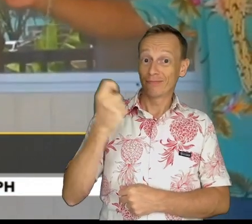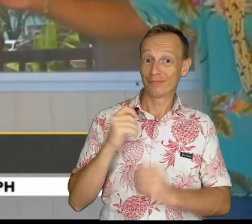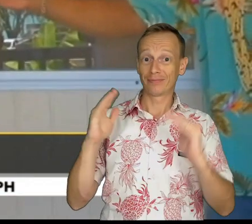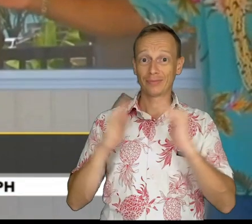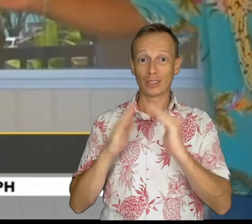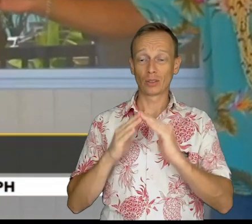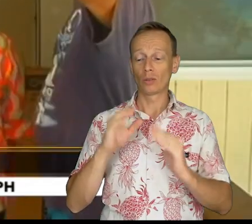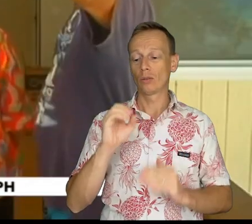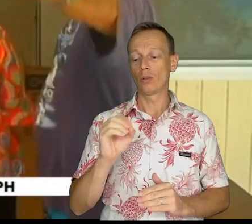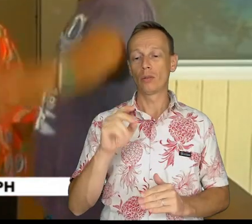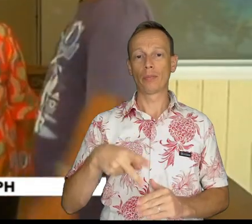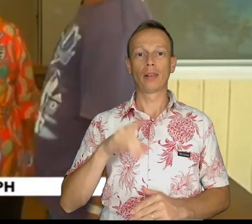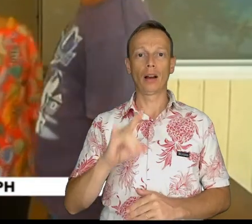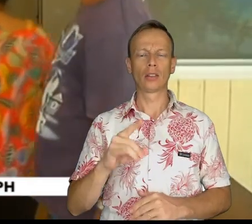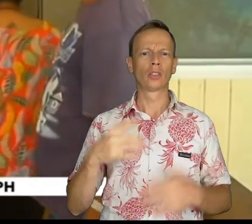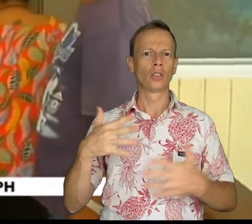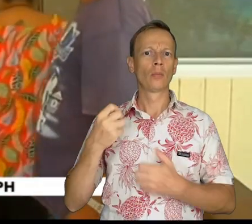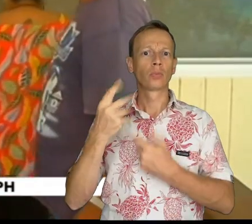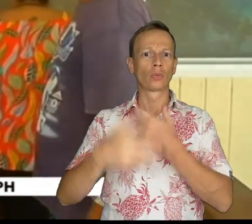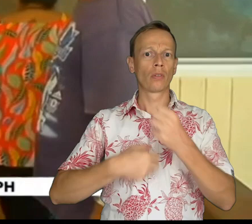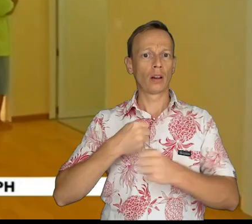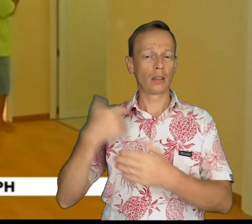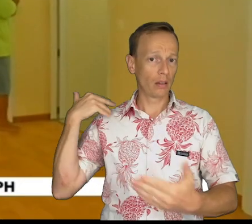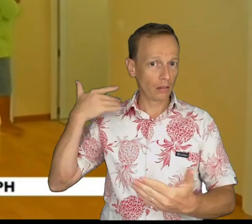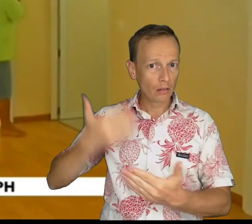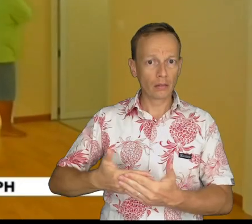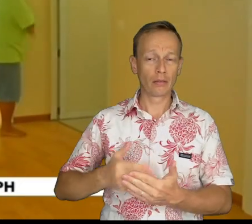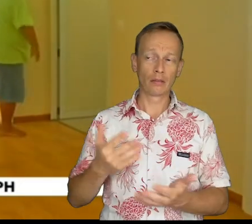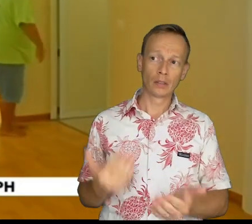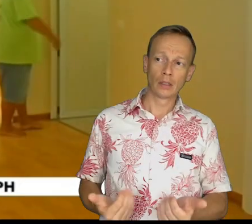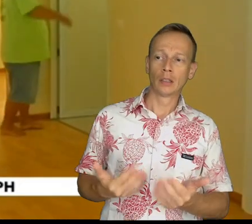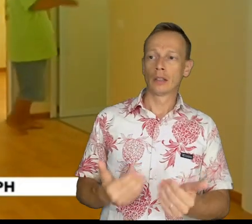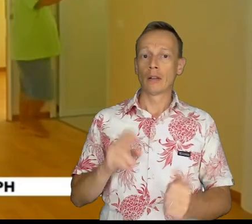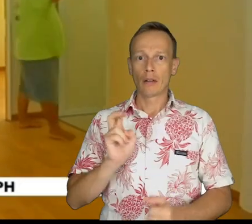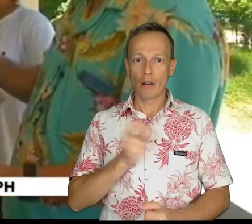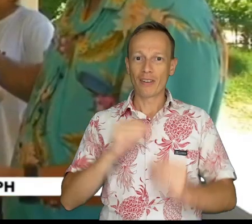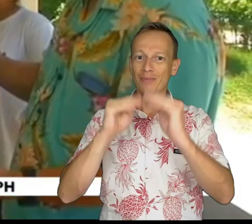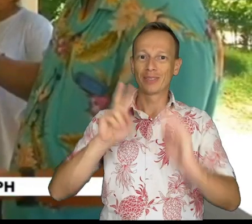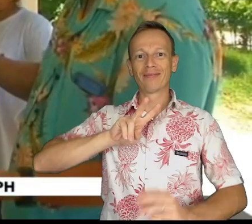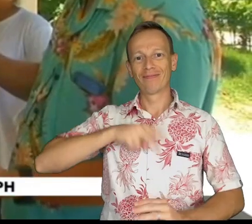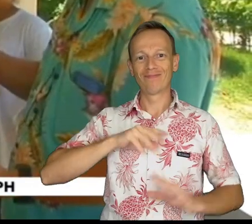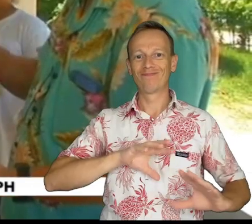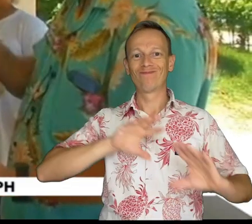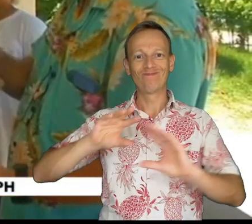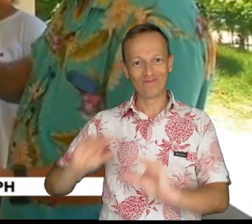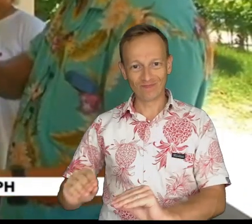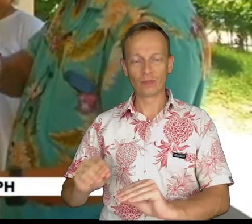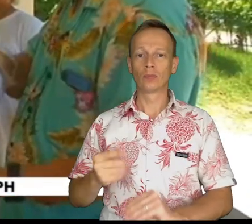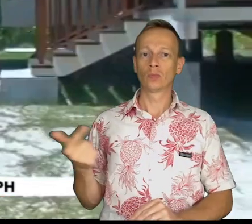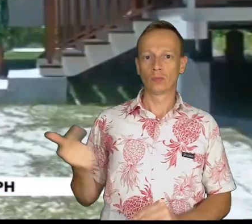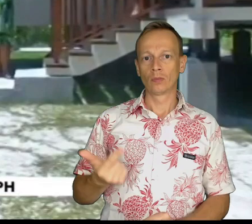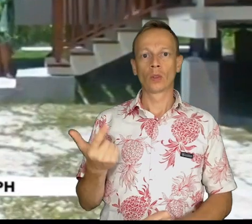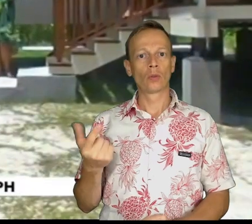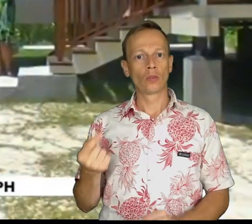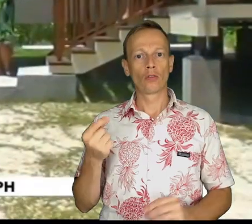clés de sa maison au PH. Cela faisait plusieurs années qu'ils attendaient d'être chez eux. C'est désormais fait. Marie et son